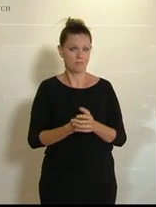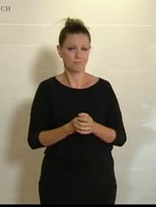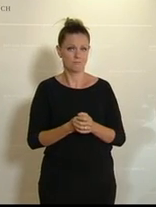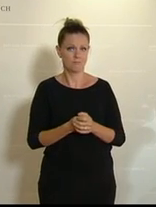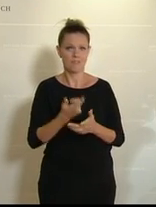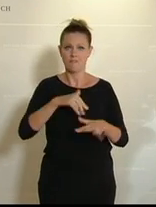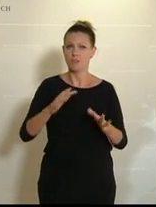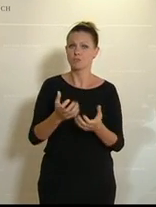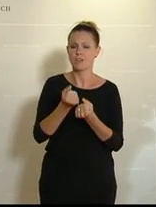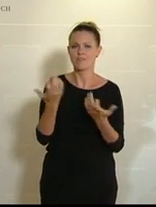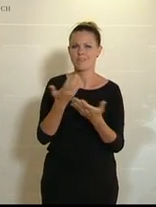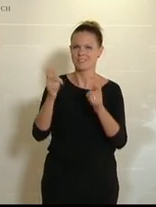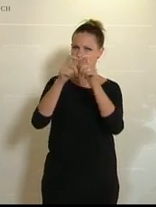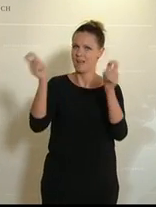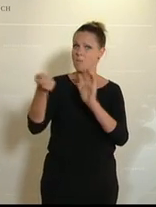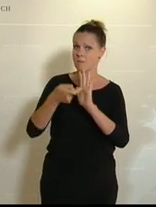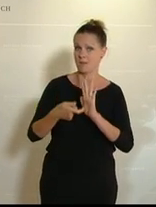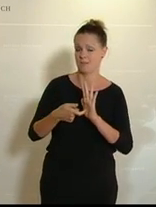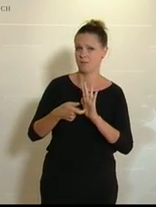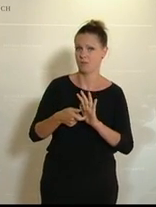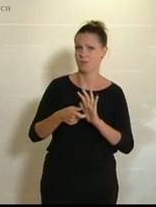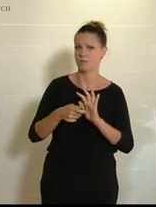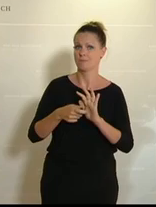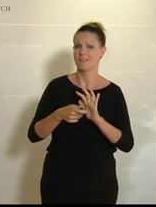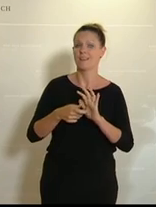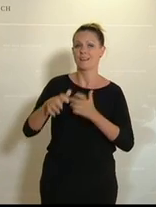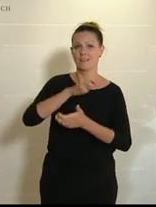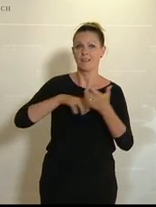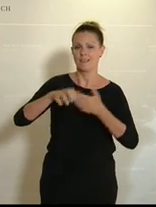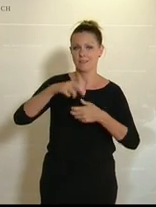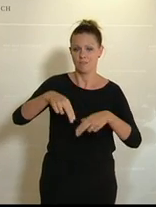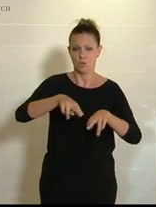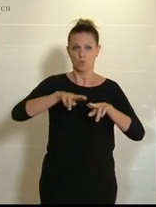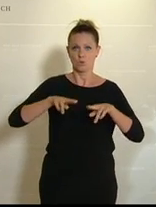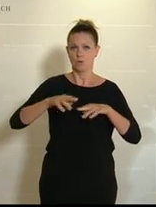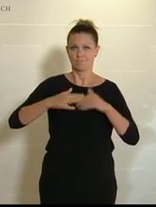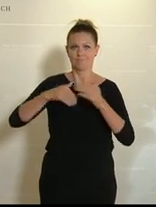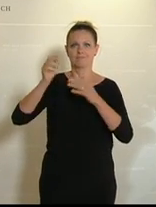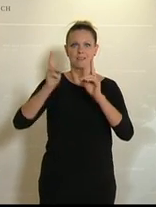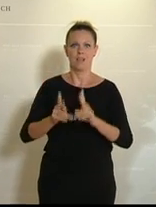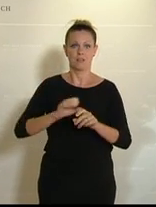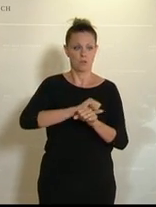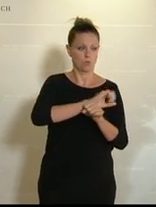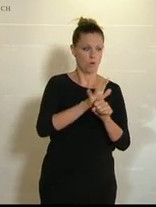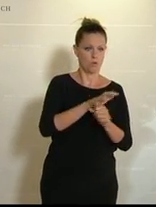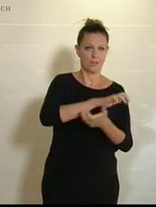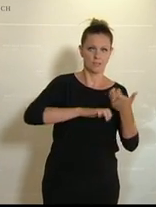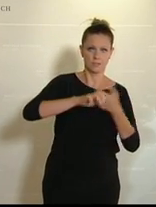Wir schaffen damit Rahmenbedingungen, um gut aus der Krise zu kommen, aus der Corona-Krise und auch aus